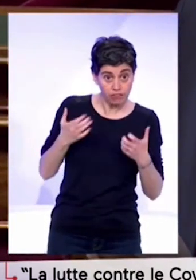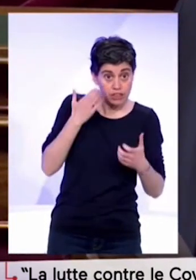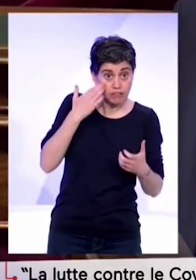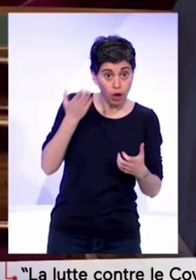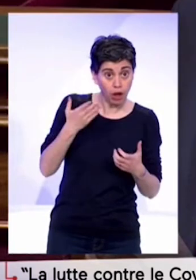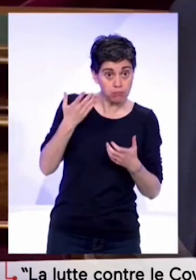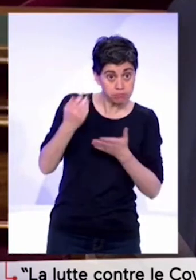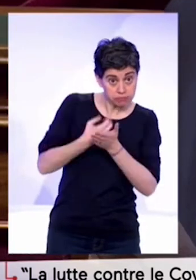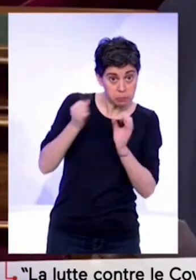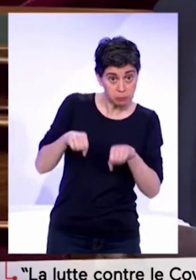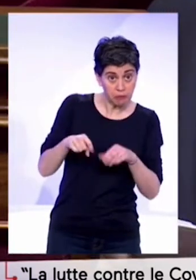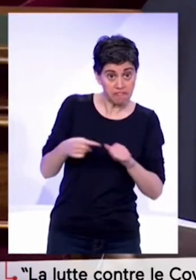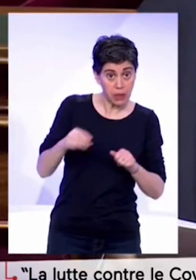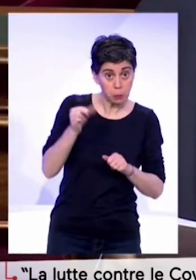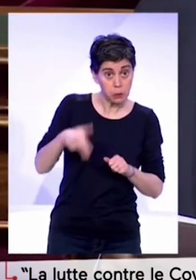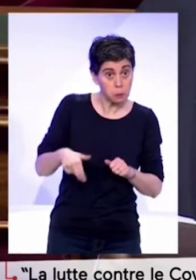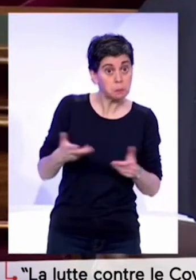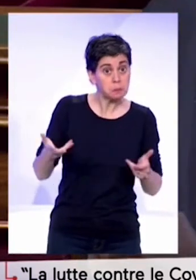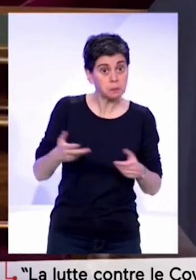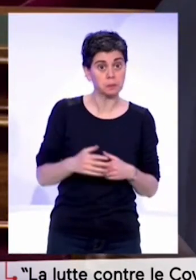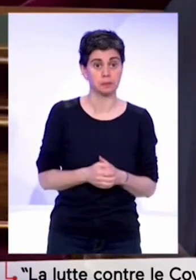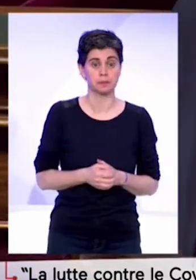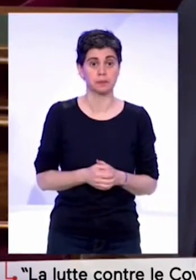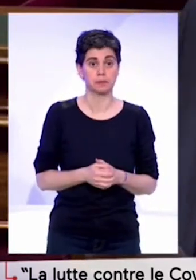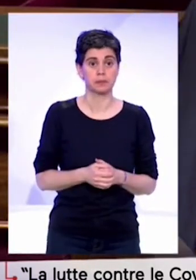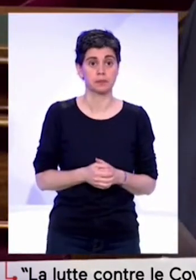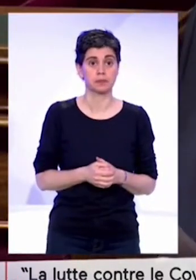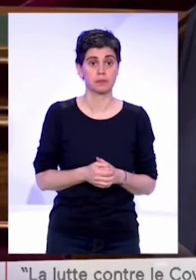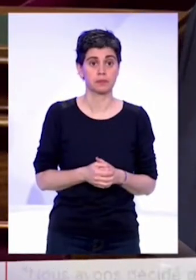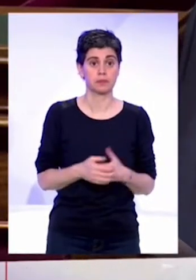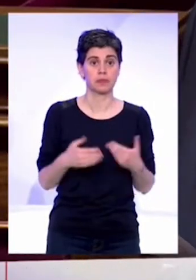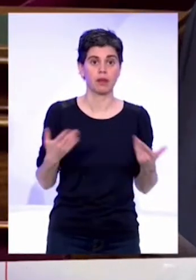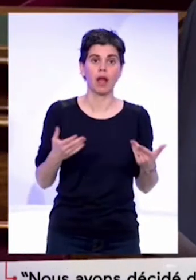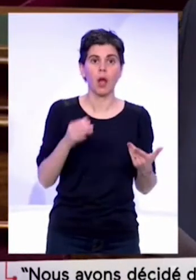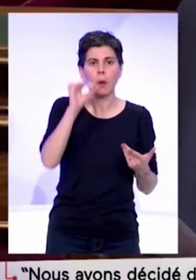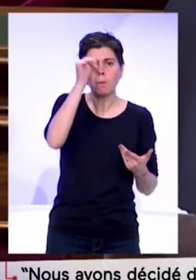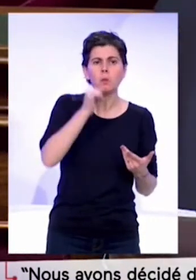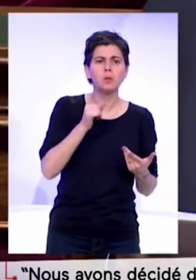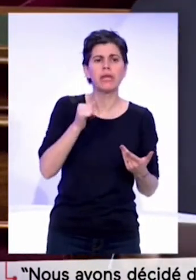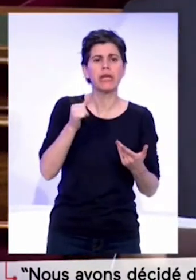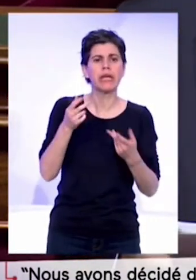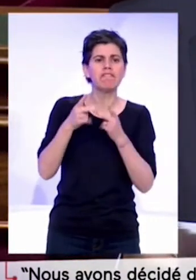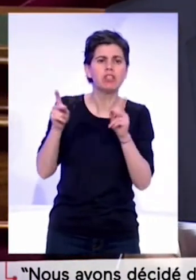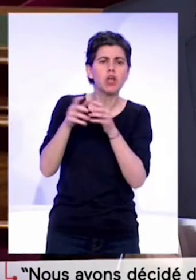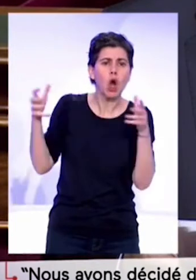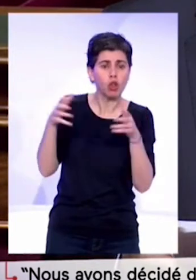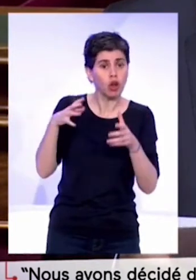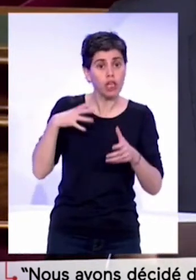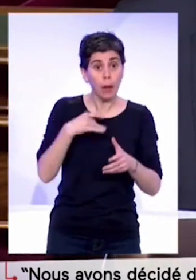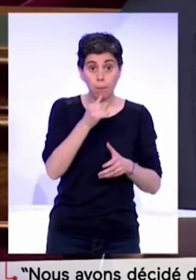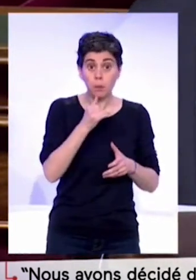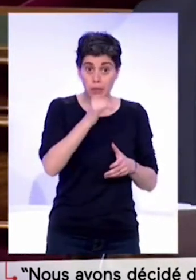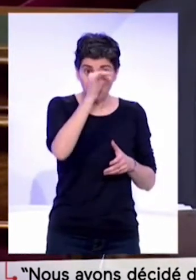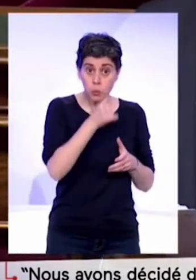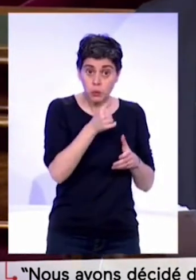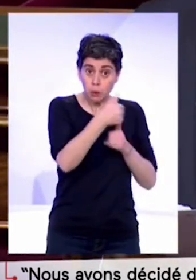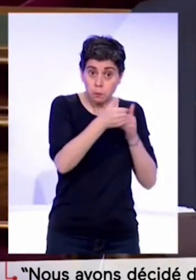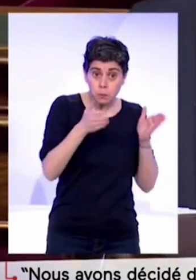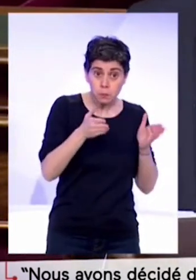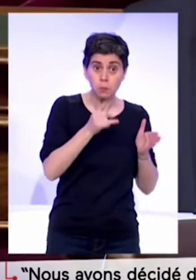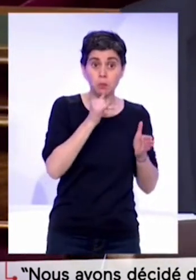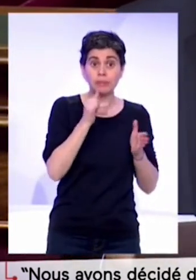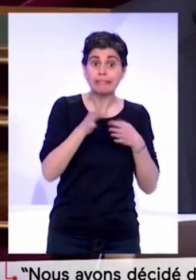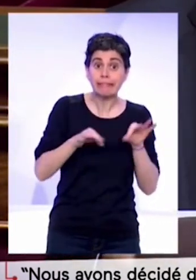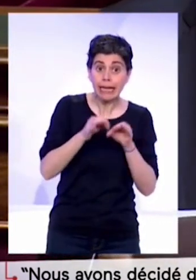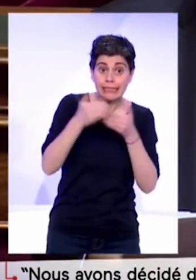ces éléments de culture. Alors là encore, il n a pas que des grands musées dans les grandes villes, il y a des petits musées, il y a des petites salles,